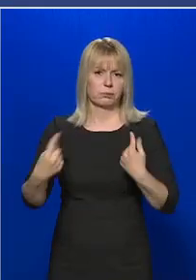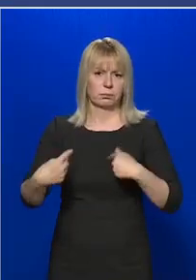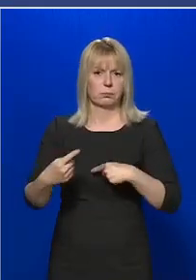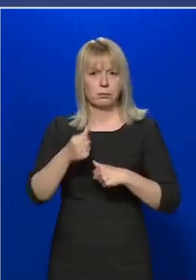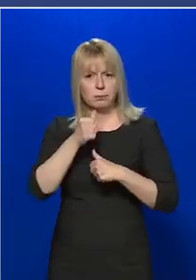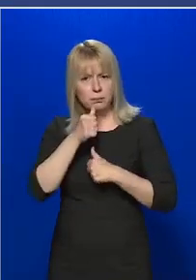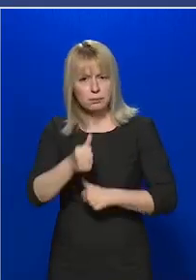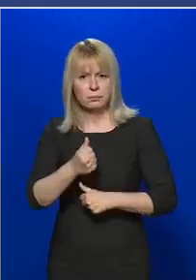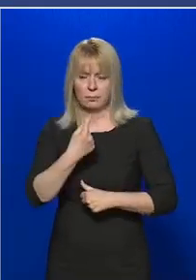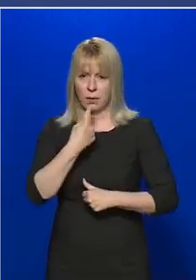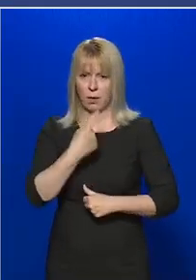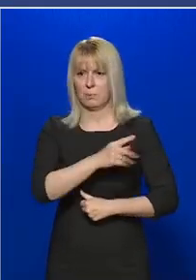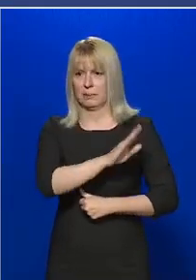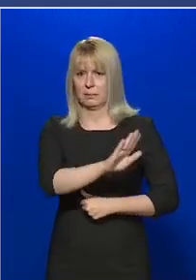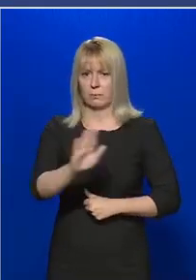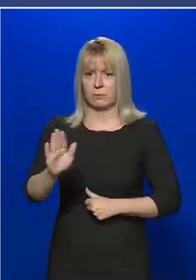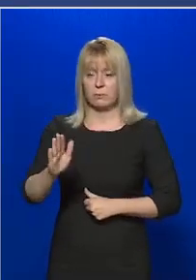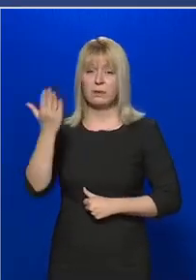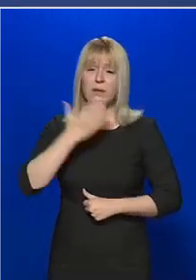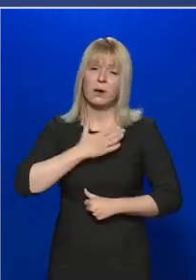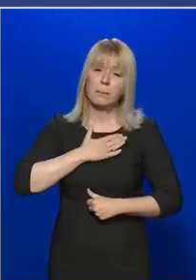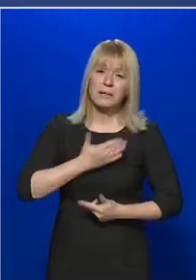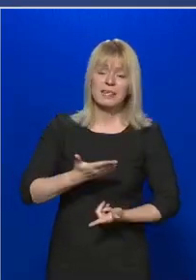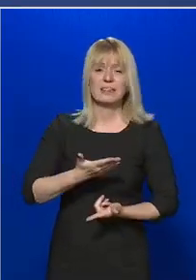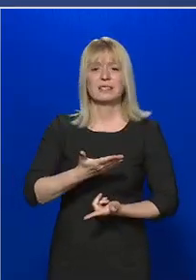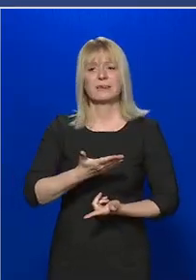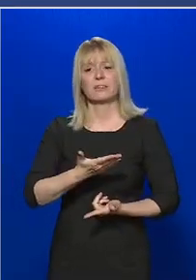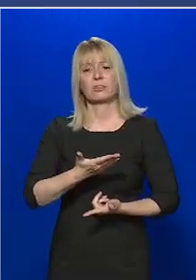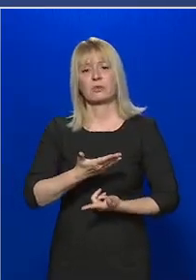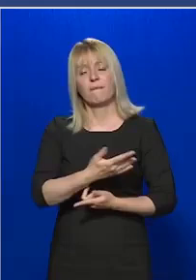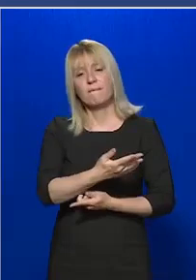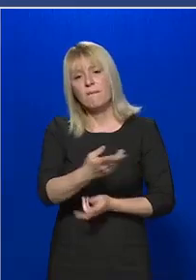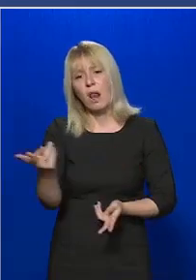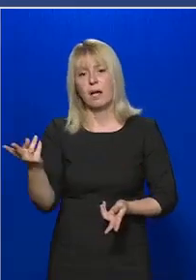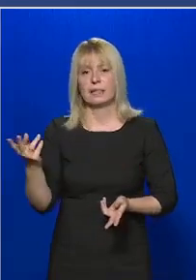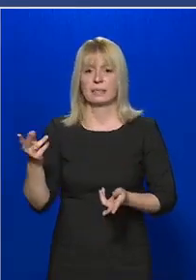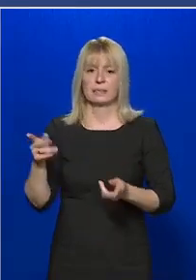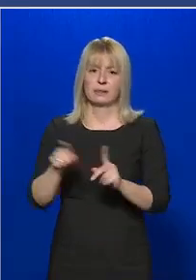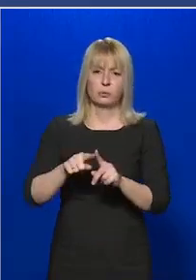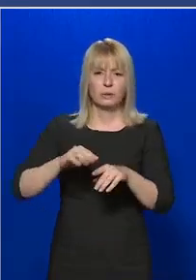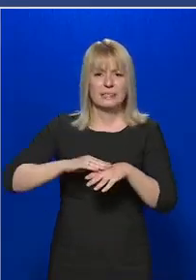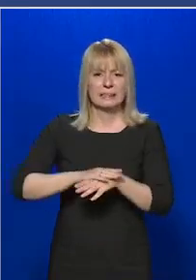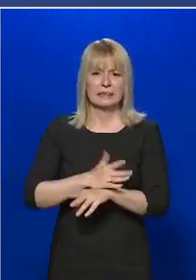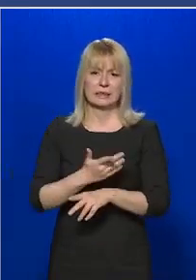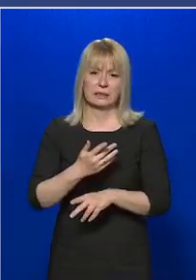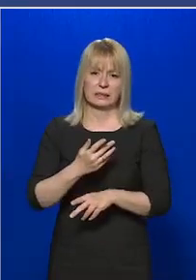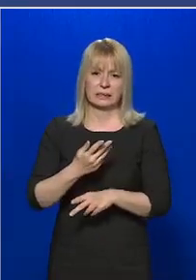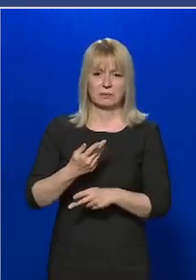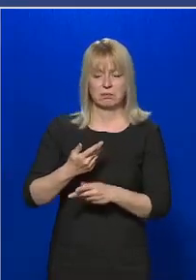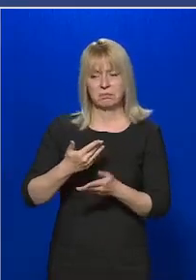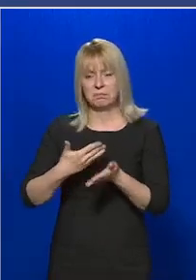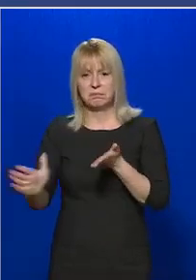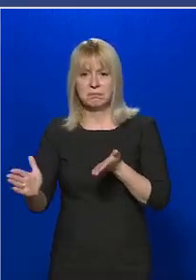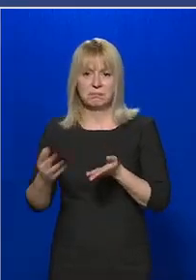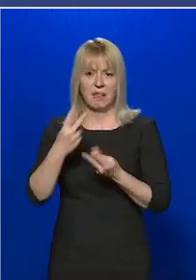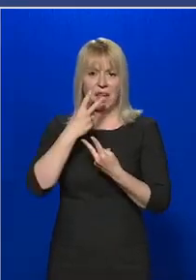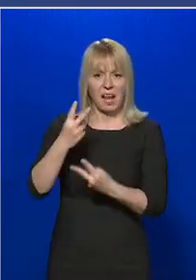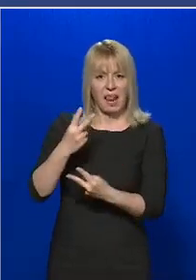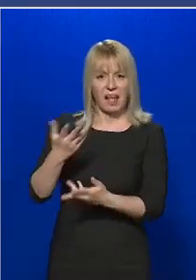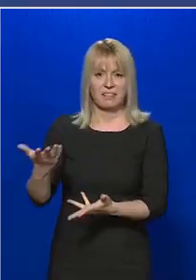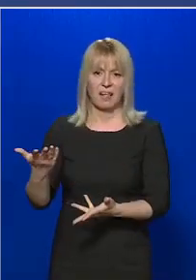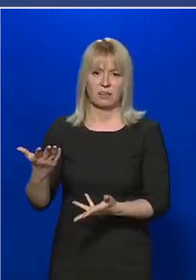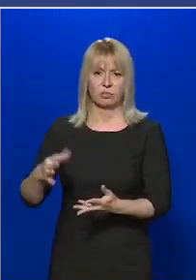Hogyha mégis úgy véli valaki, hogy az ő ellátása valamilyen szempontból